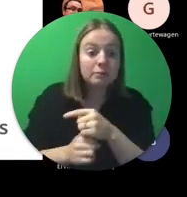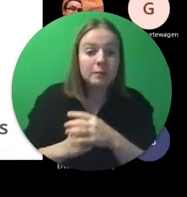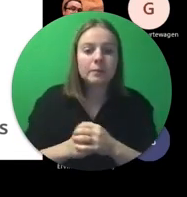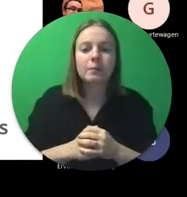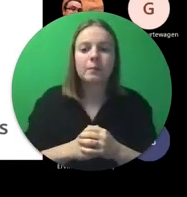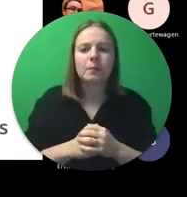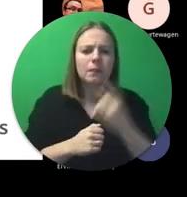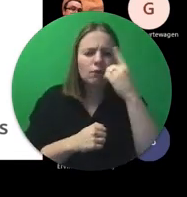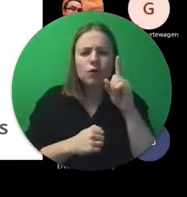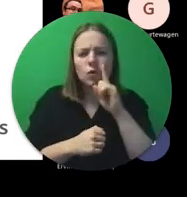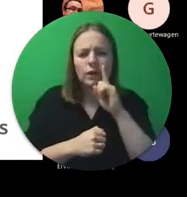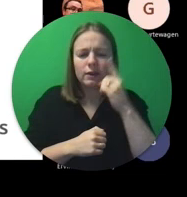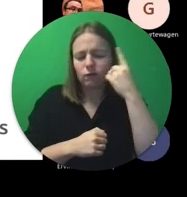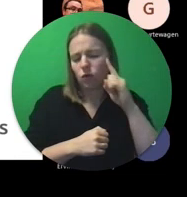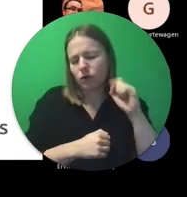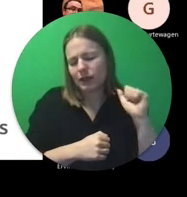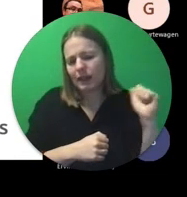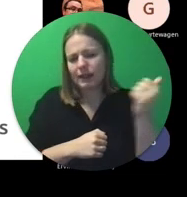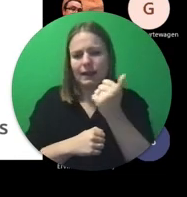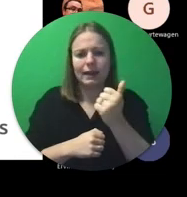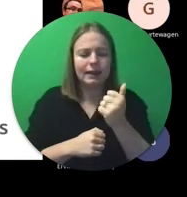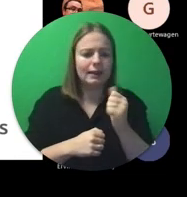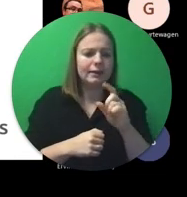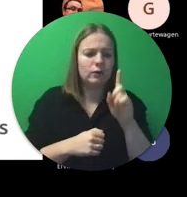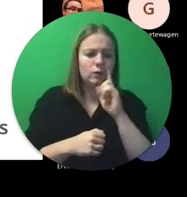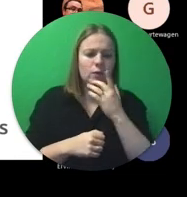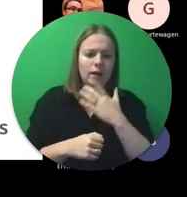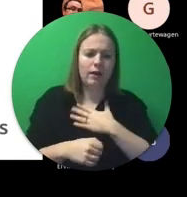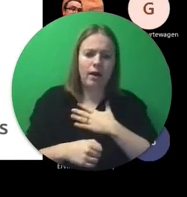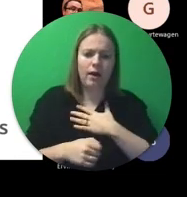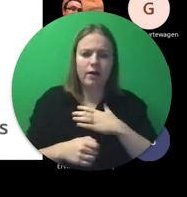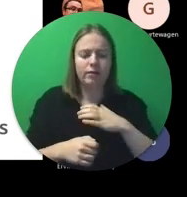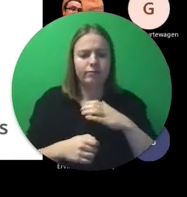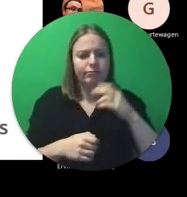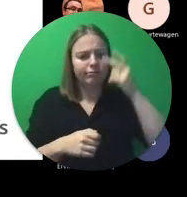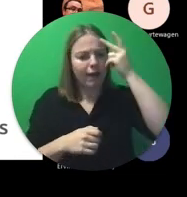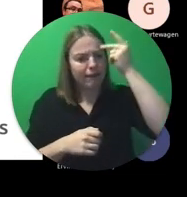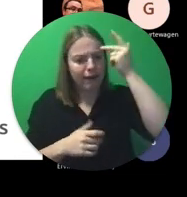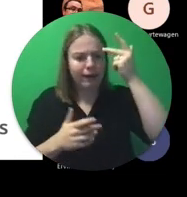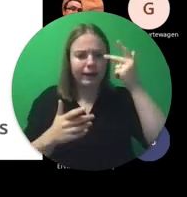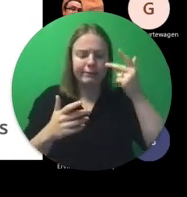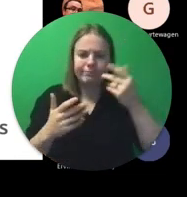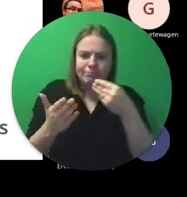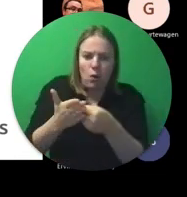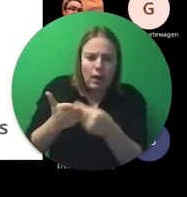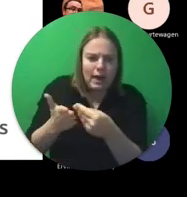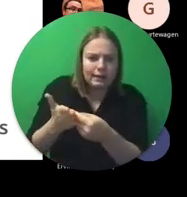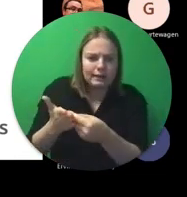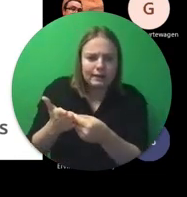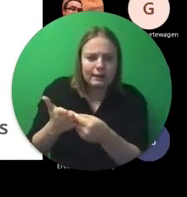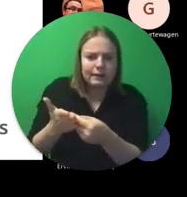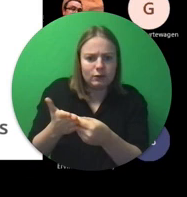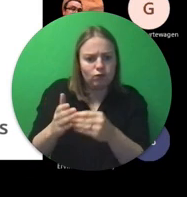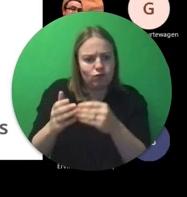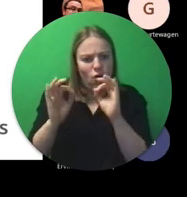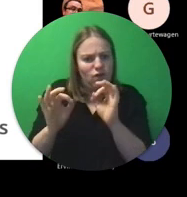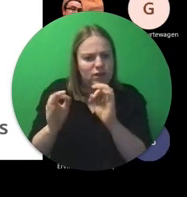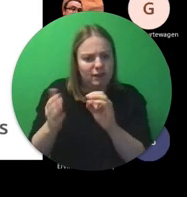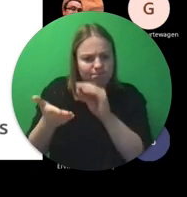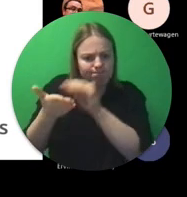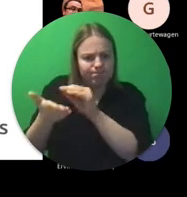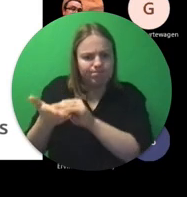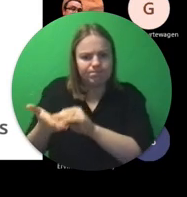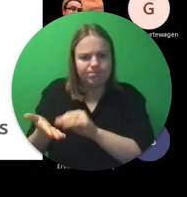Dus voor wie is het? eigenlijk voor iedereen die geïnteresseerd is om die ervaring wat te gaan verzilveren en wat officieel gaan vast te leggen.